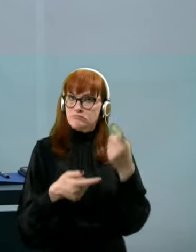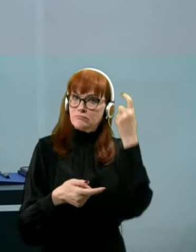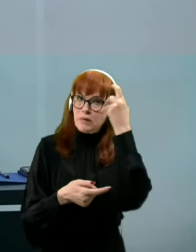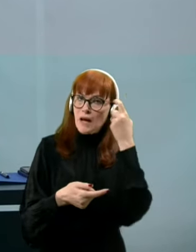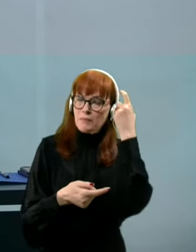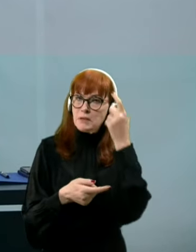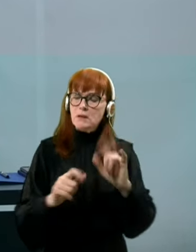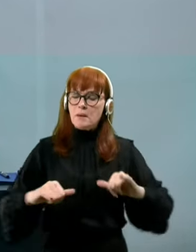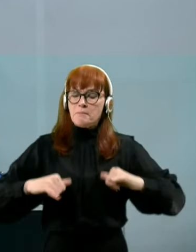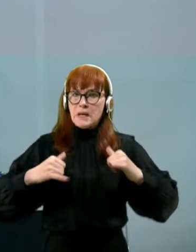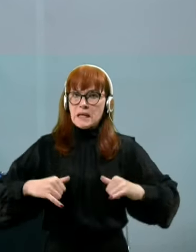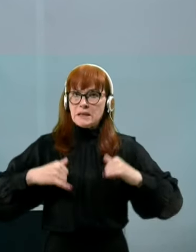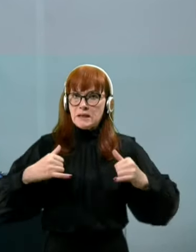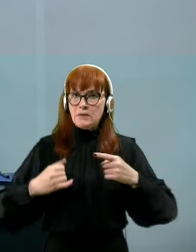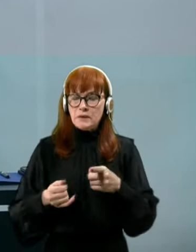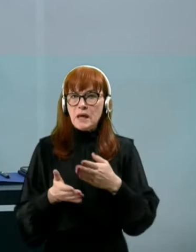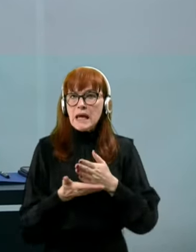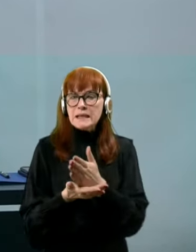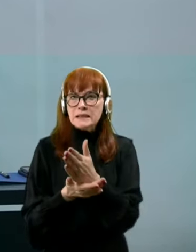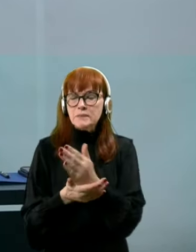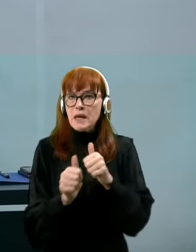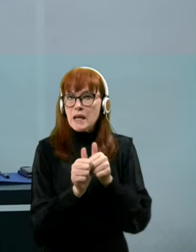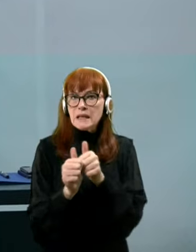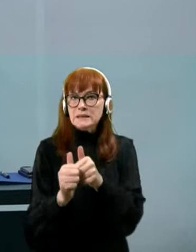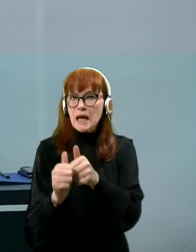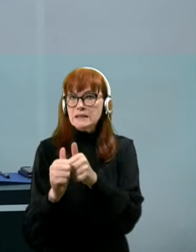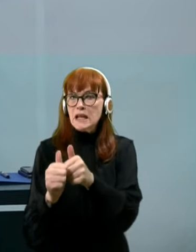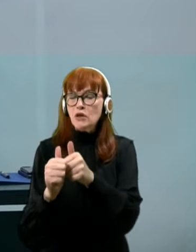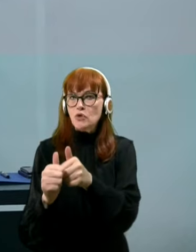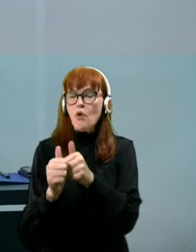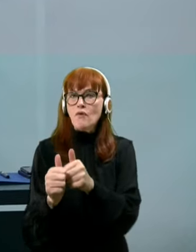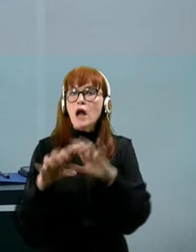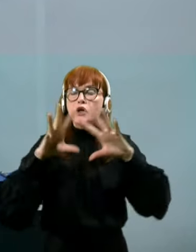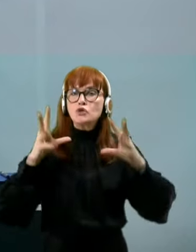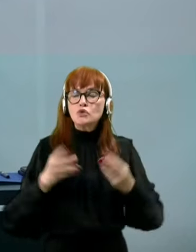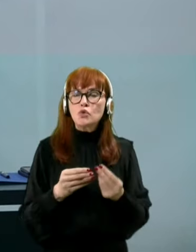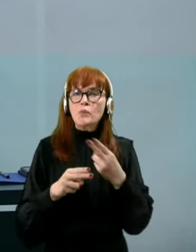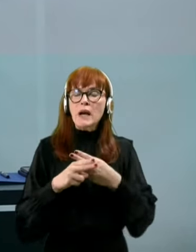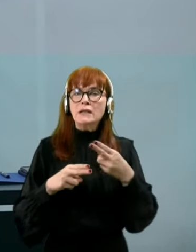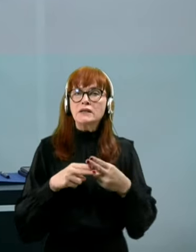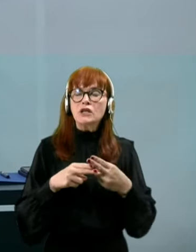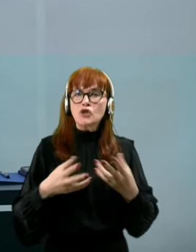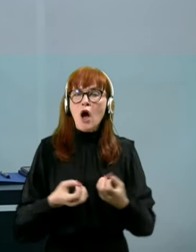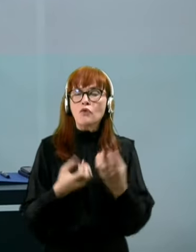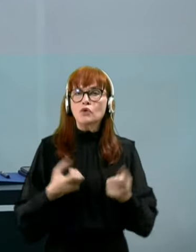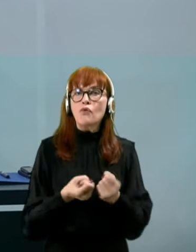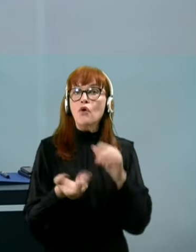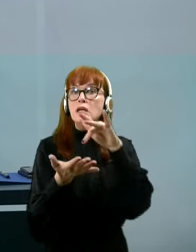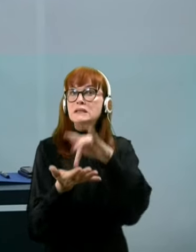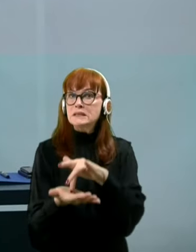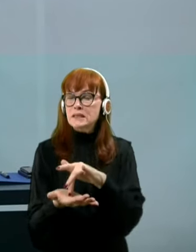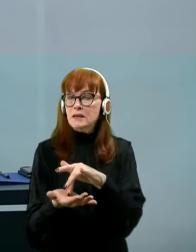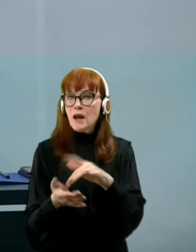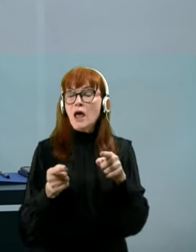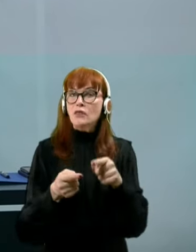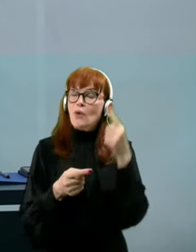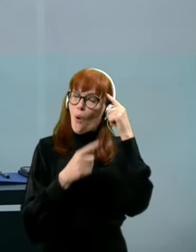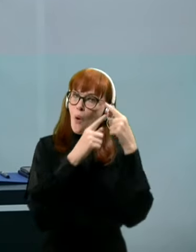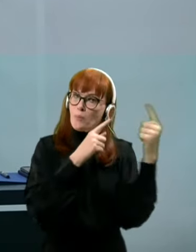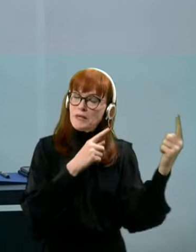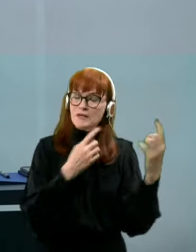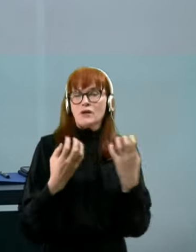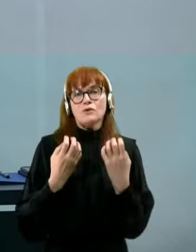prizadevanje v smeri zasledovanja skupnega državotvornega cilja. Naj bo s to mislijo in želijo